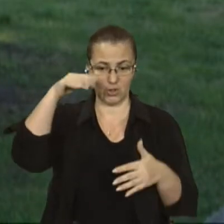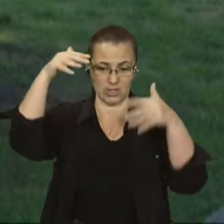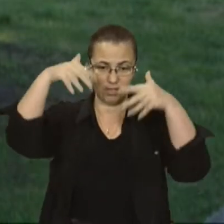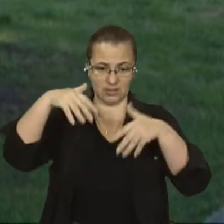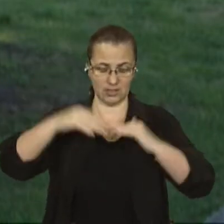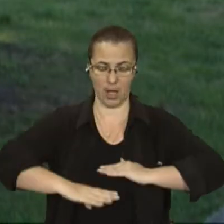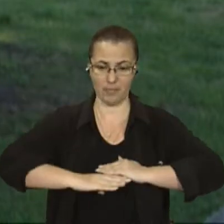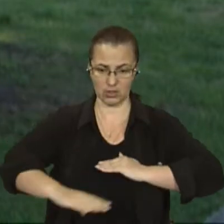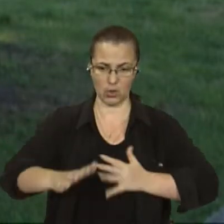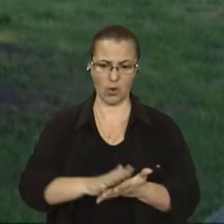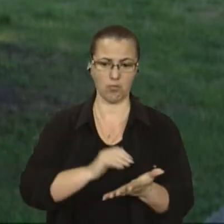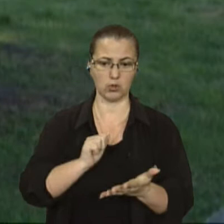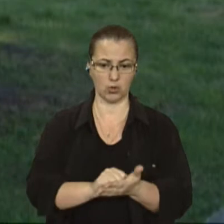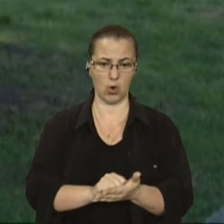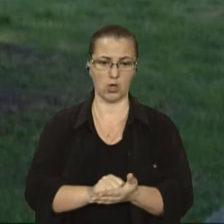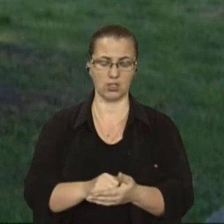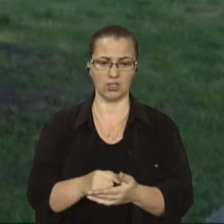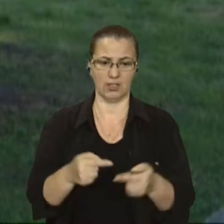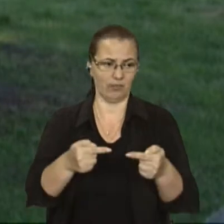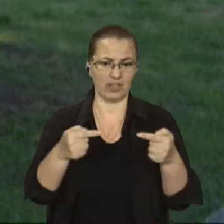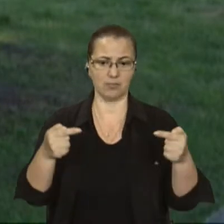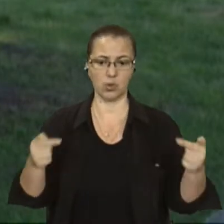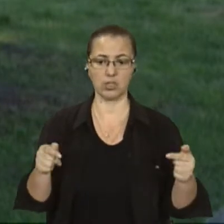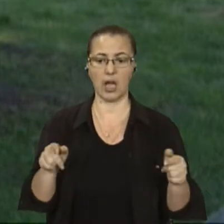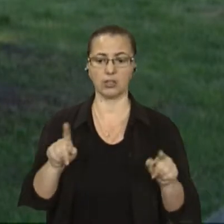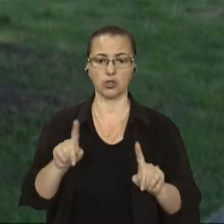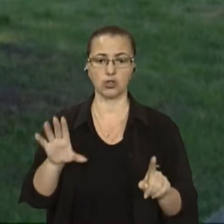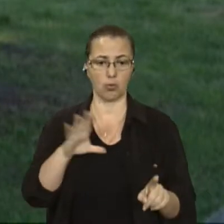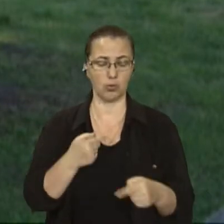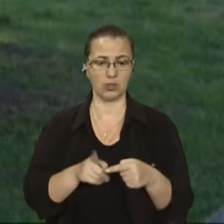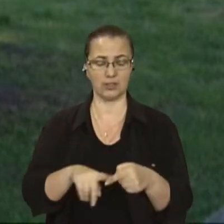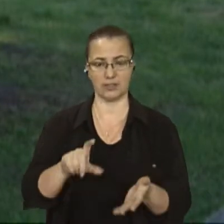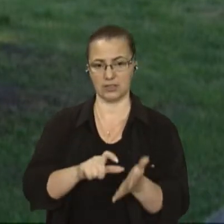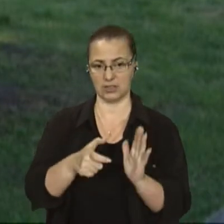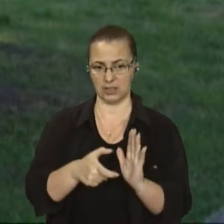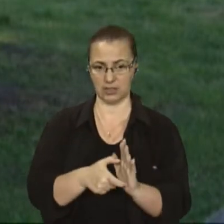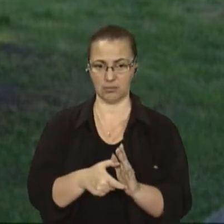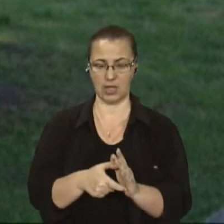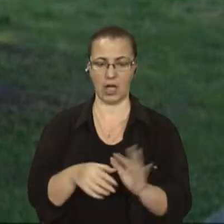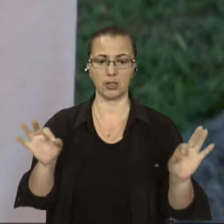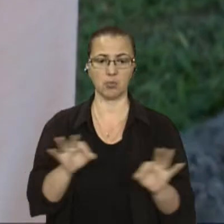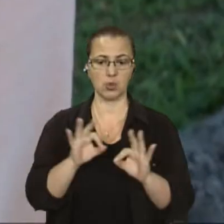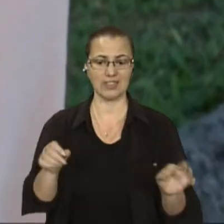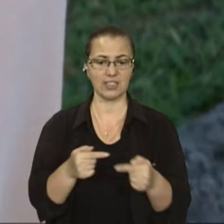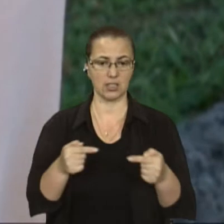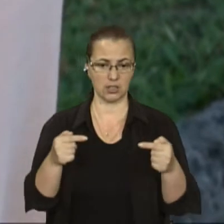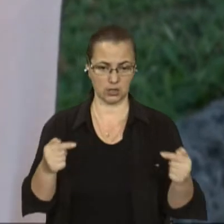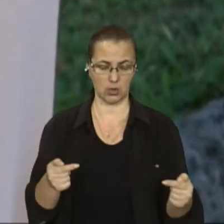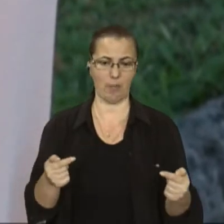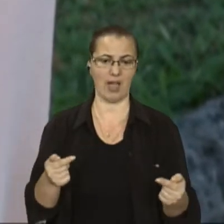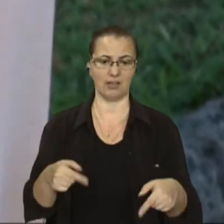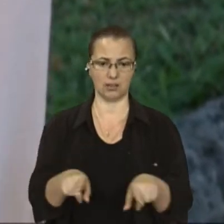підлога, відповідно пошкоджена, експонати, які знаходилися в тій кімнаті, музичні інструменти, теж з Соломією